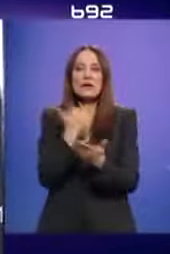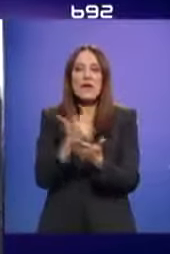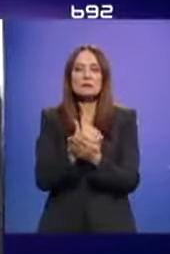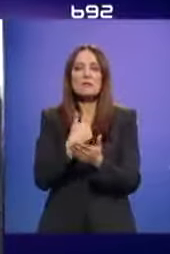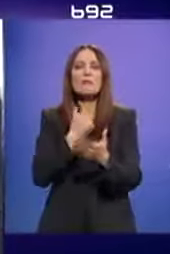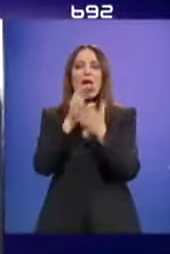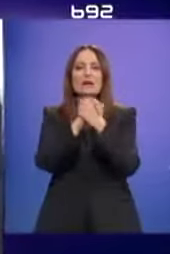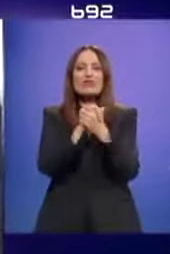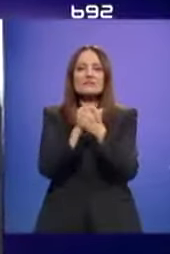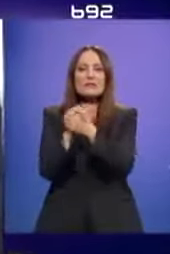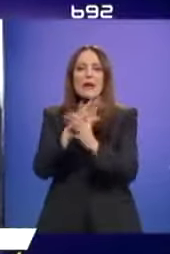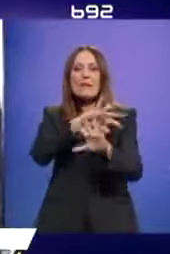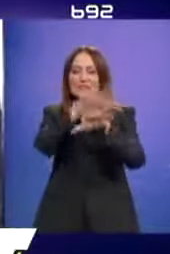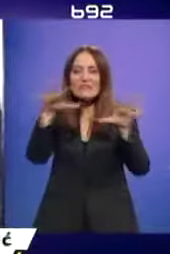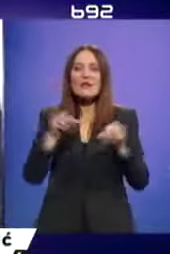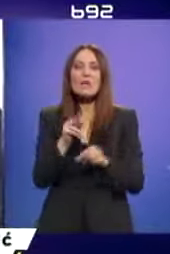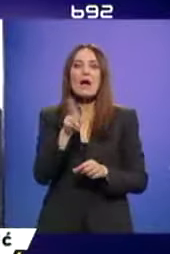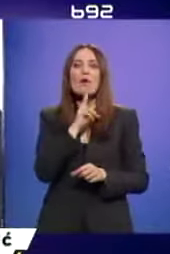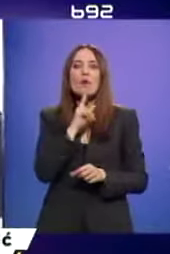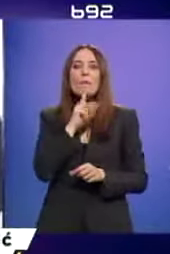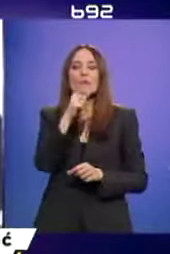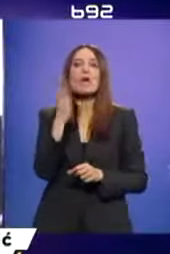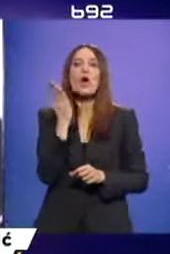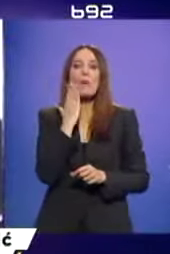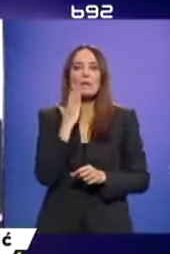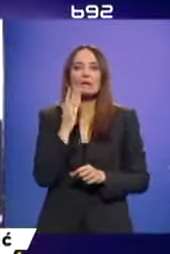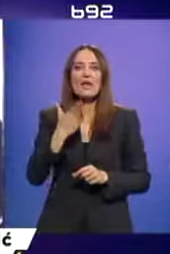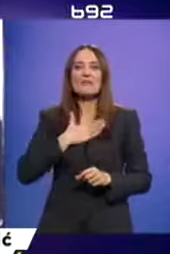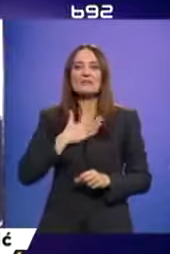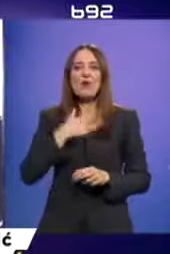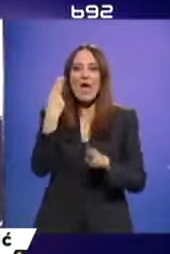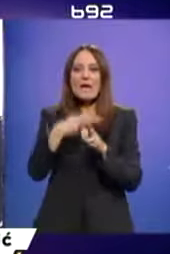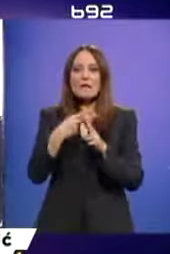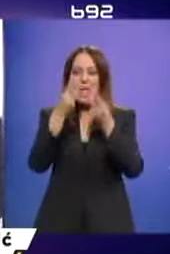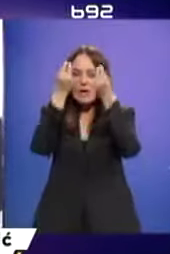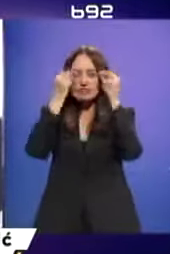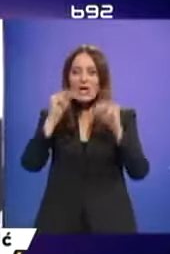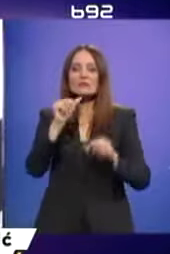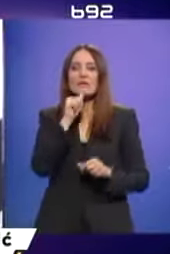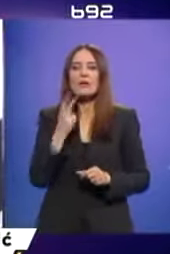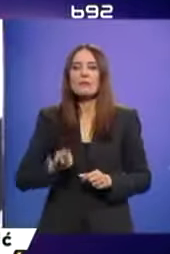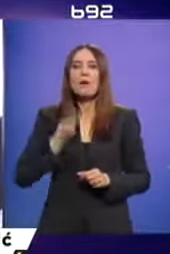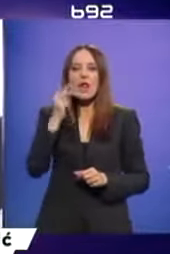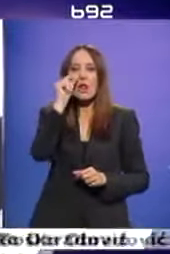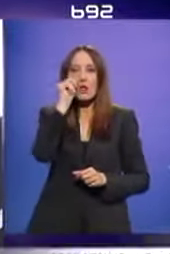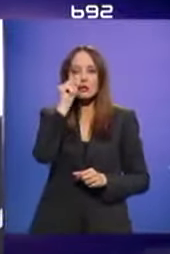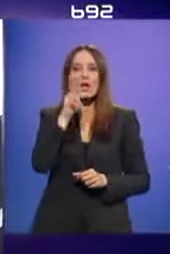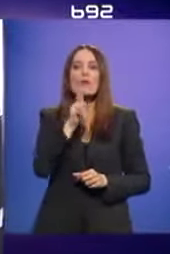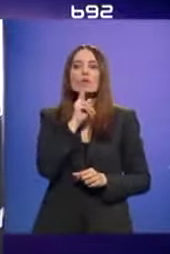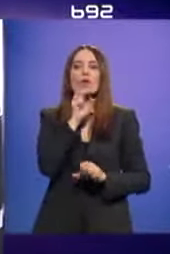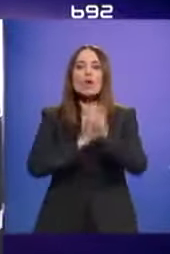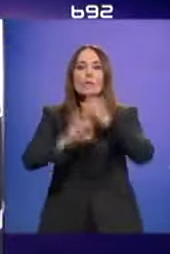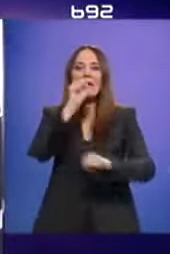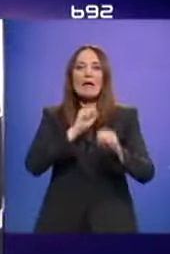Čestite vam svima koji ste opravdali svoje ime častnih i dostojanstvenih ljudi koji ste